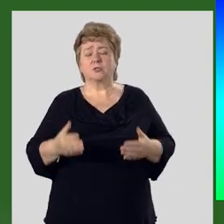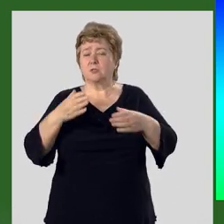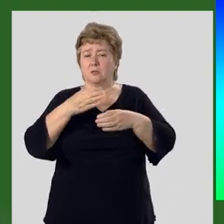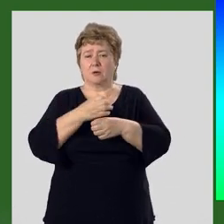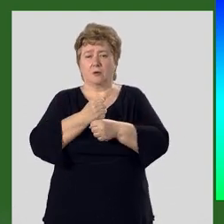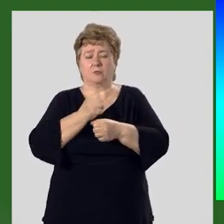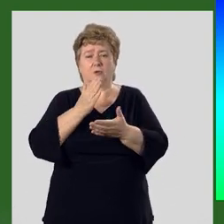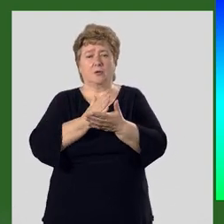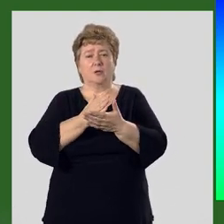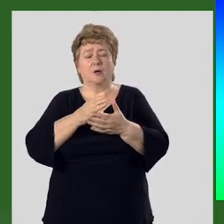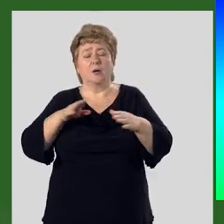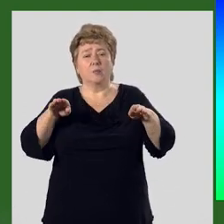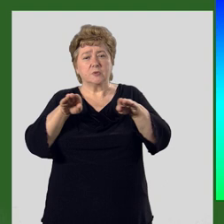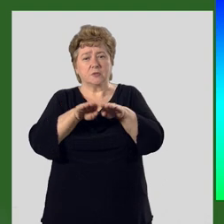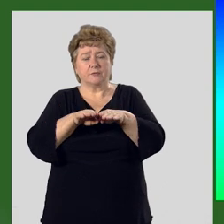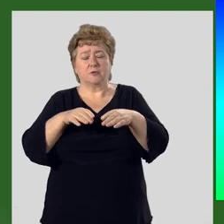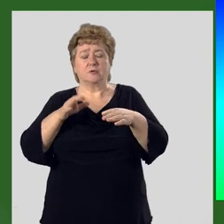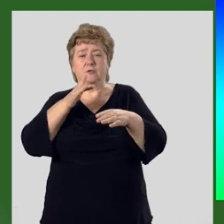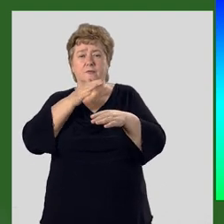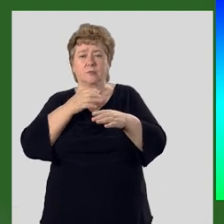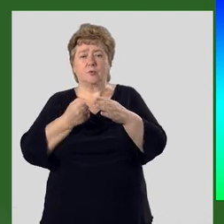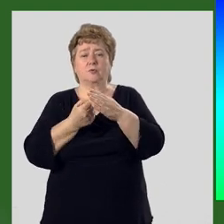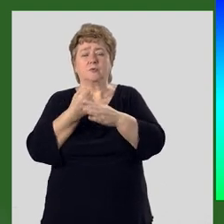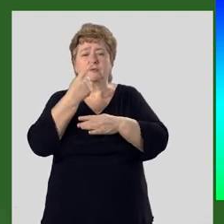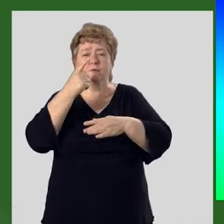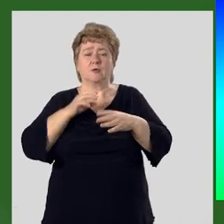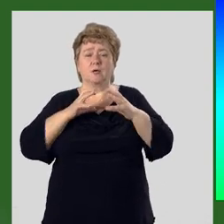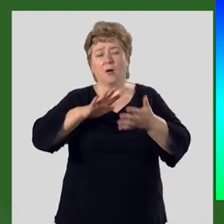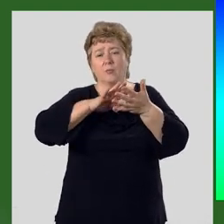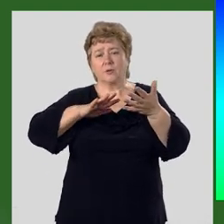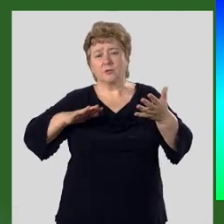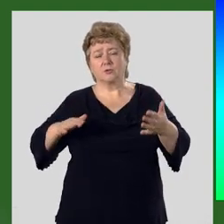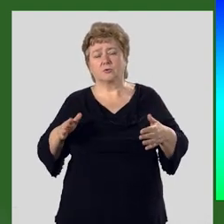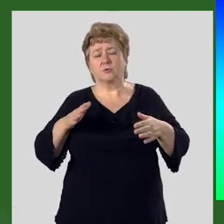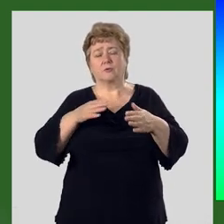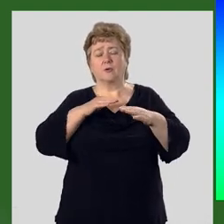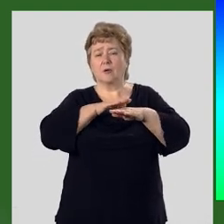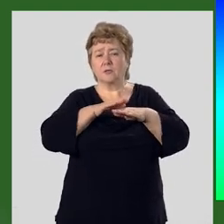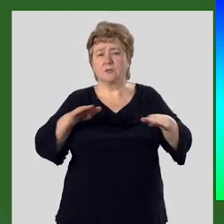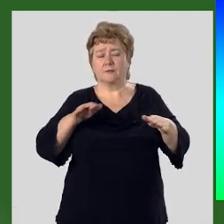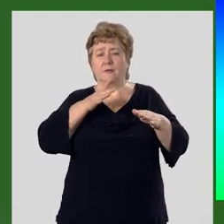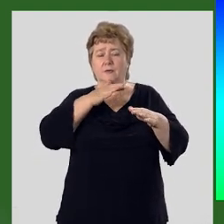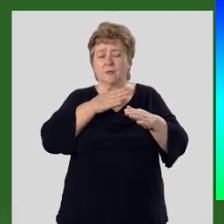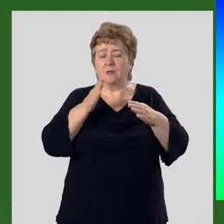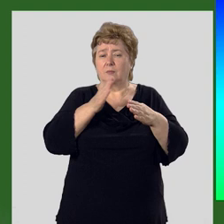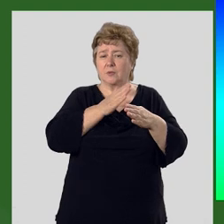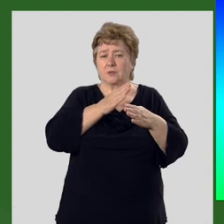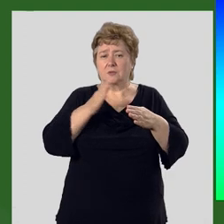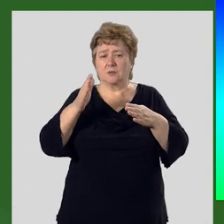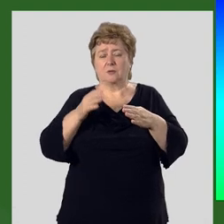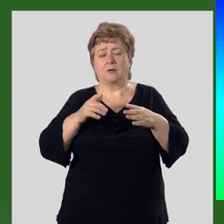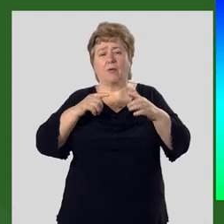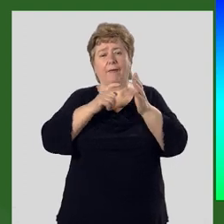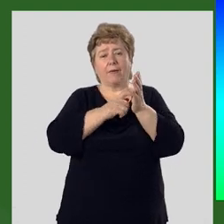коротка по сравнению со времен существования Земли. Протяженность основных временных подразделений